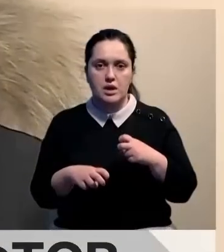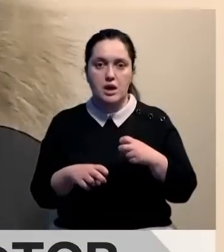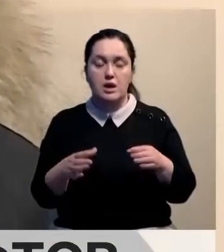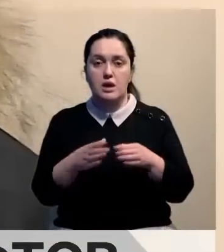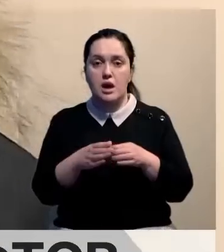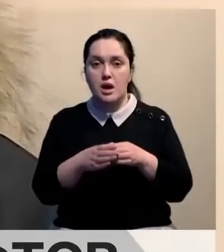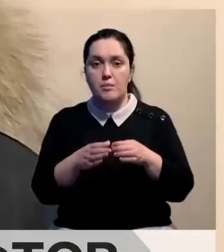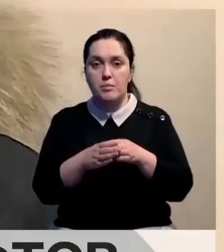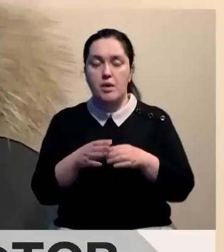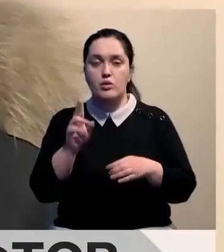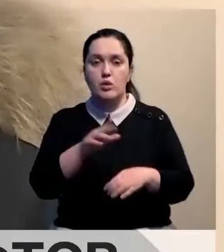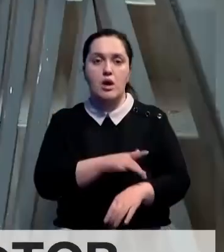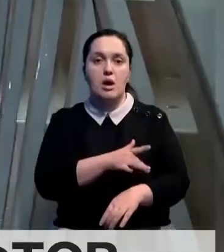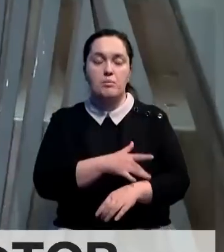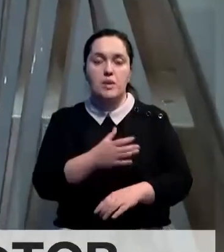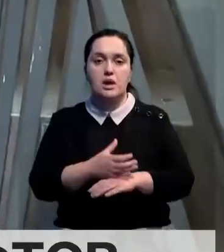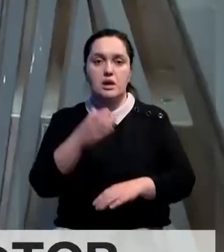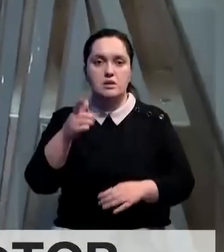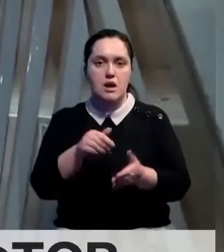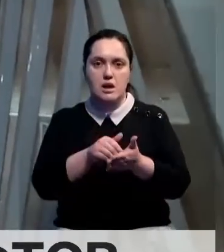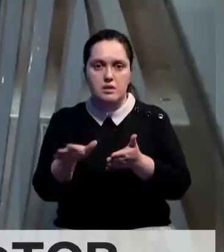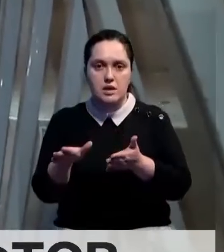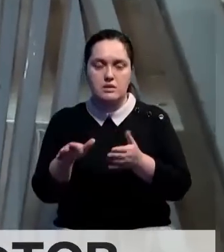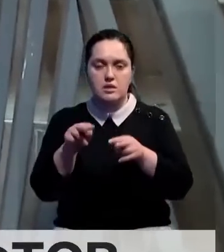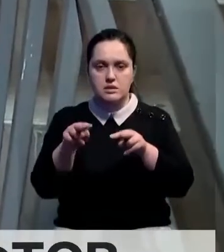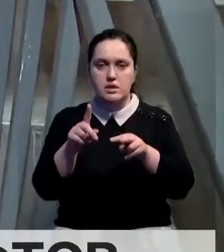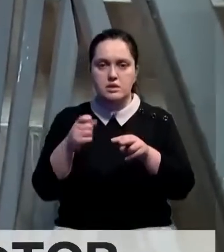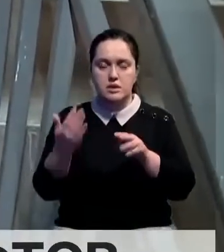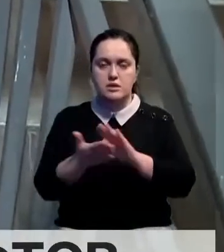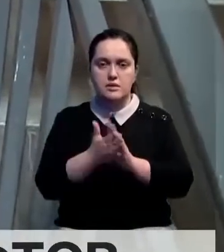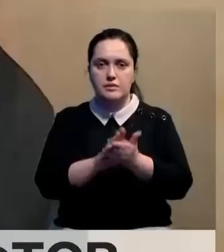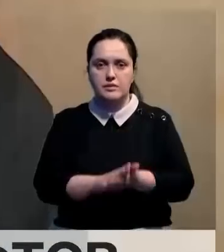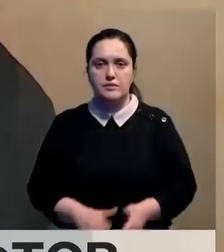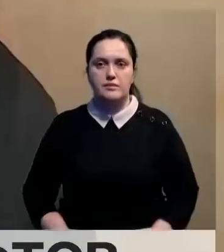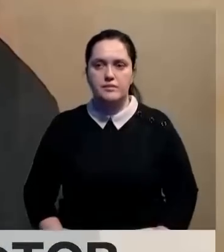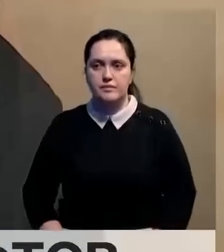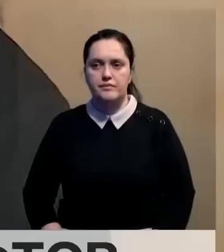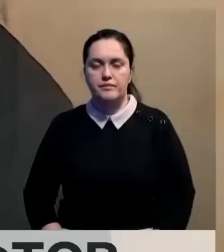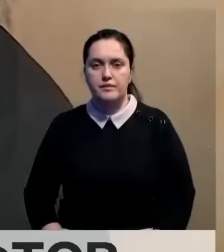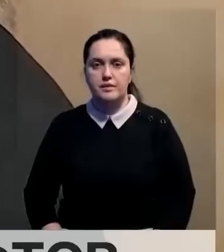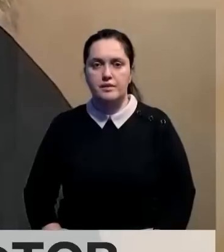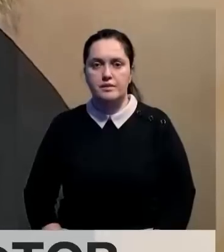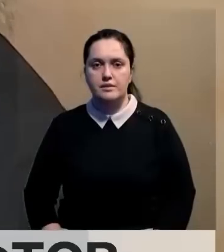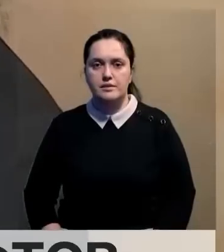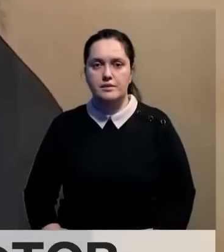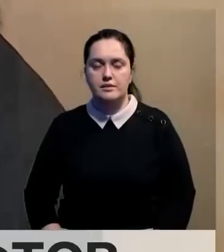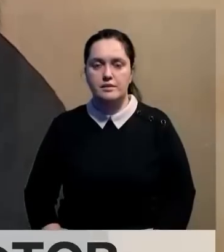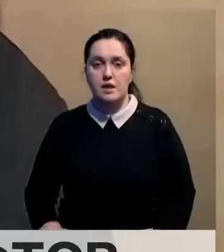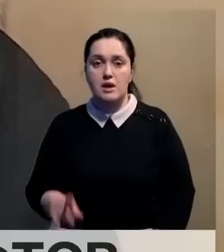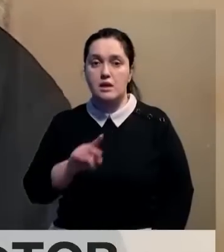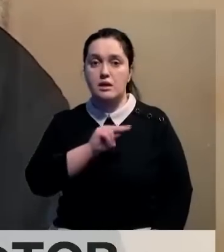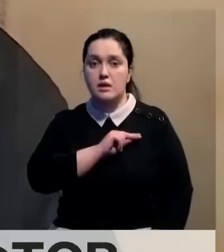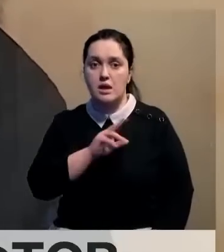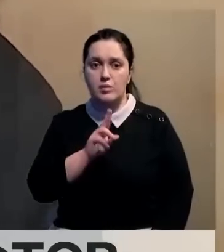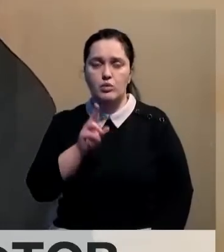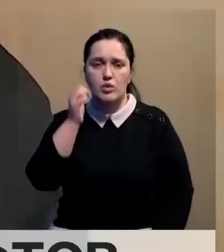компания, которая обслуживала лифт, в доме отказалась дальше следить за их состоянием. Лифт не работает. Подниматься пожилым людям,